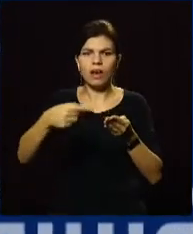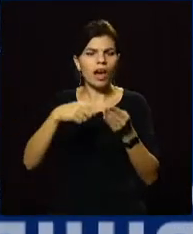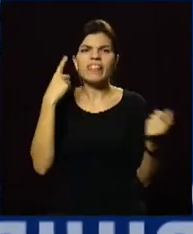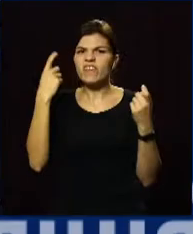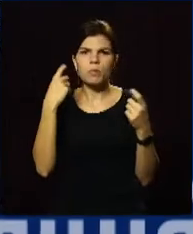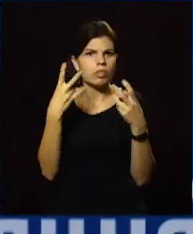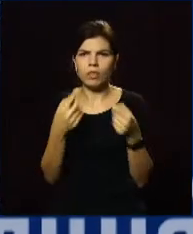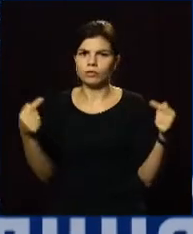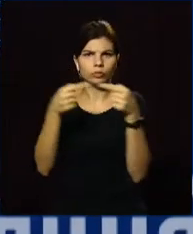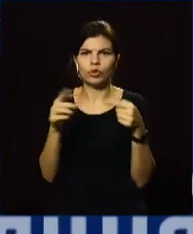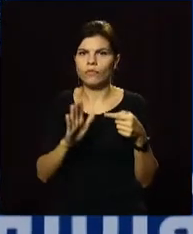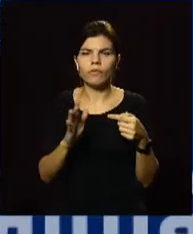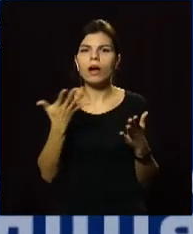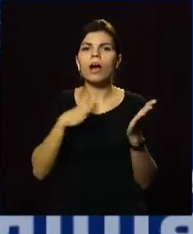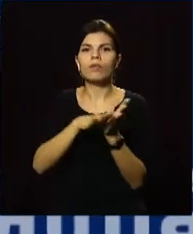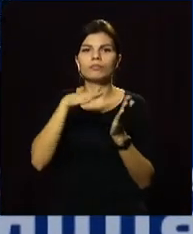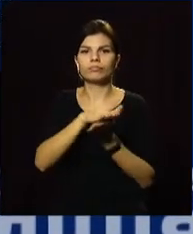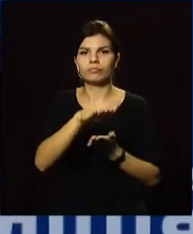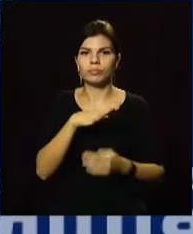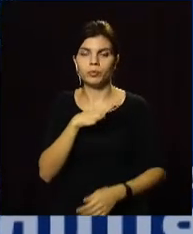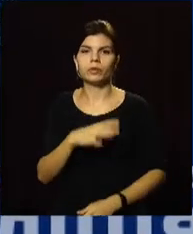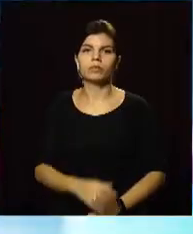інформації про установу, яка друкувала агітки.